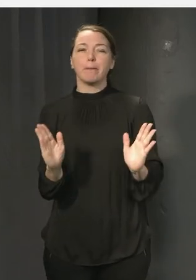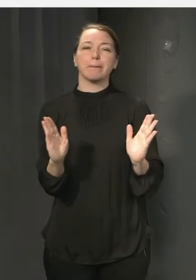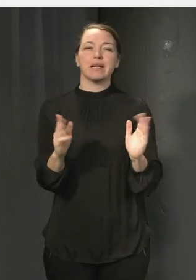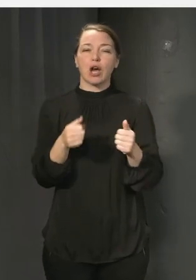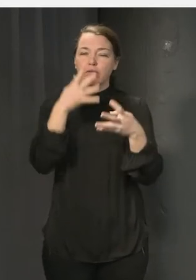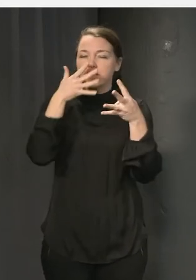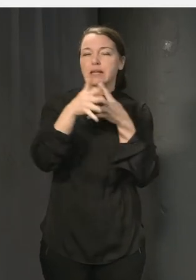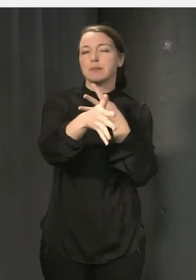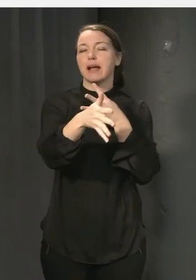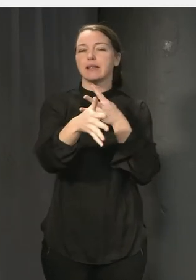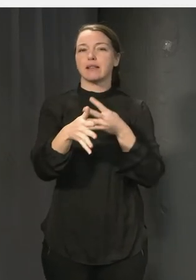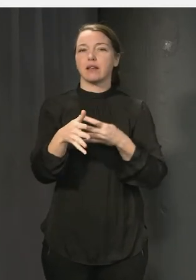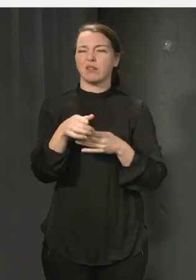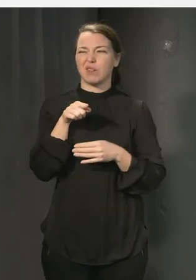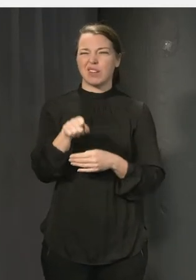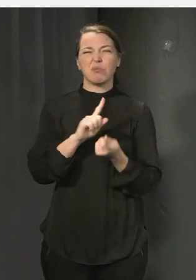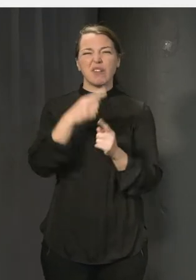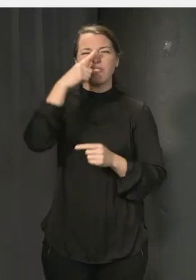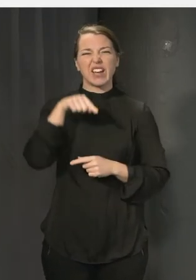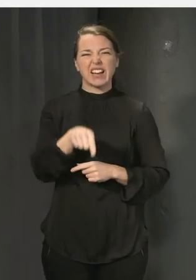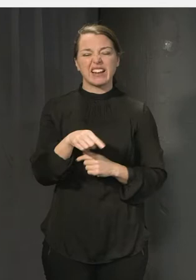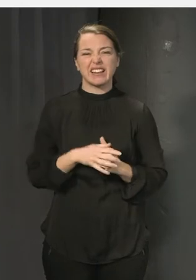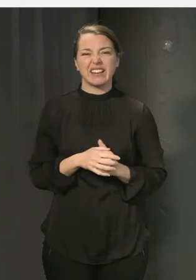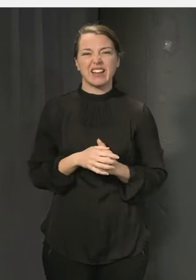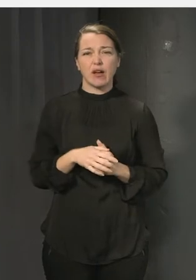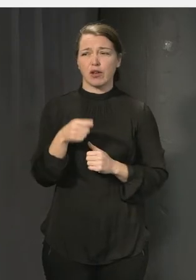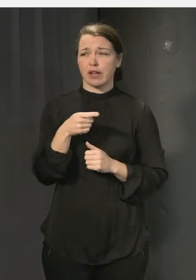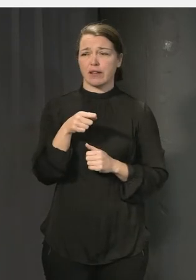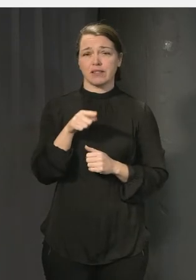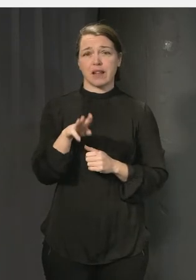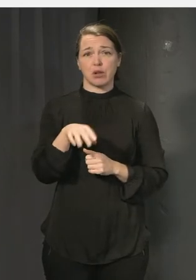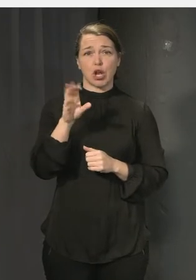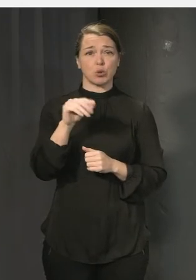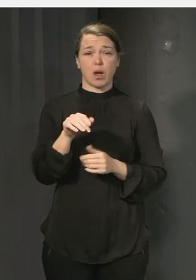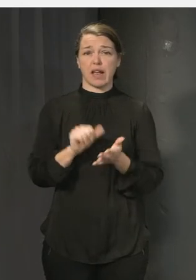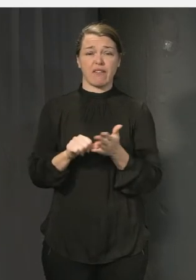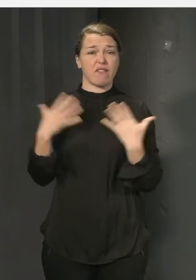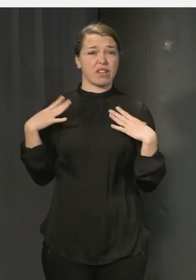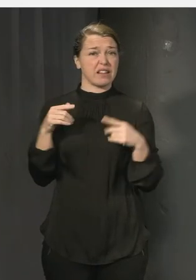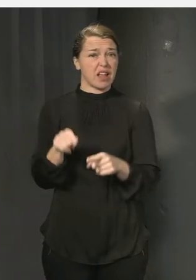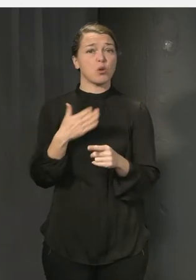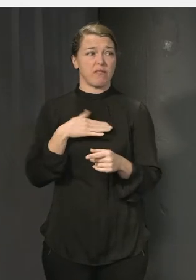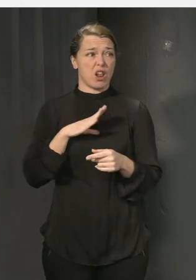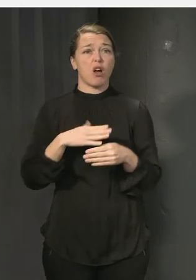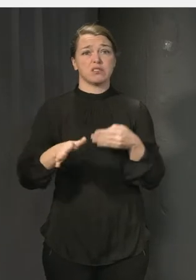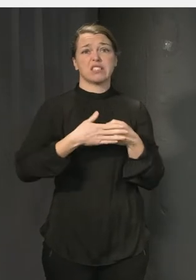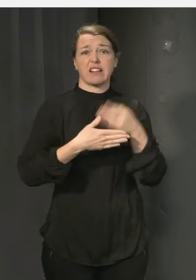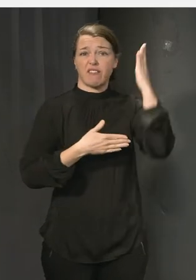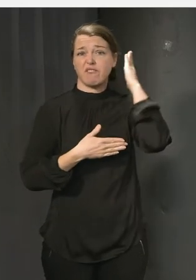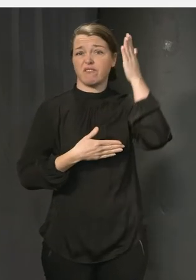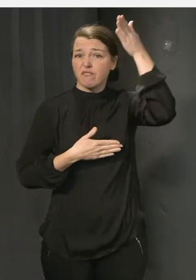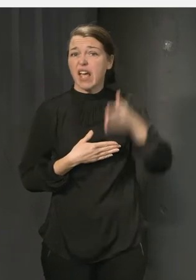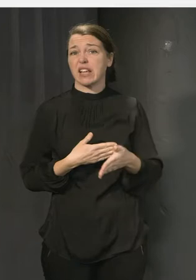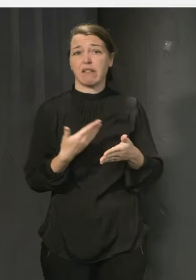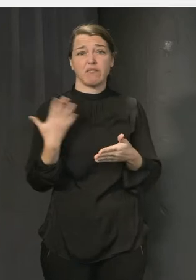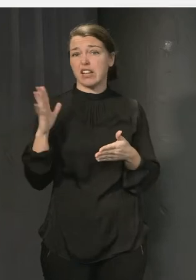på när ni berättar om en miljö där de helst inte ville vara, de hade föredragit en stängd vägg där. Ja,